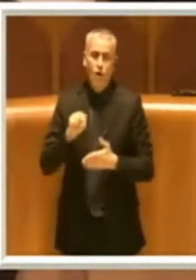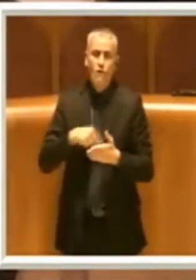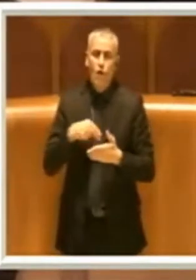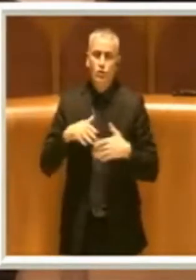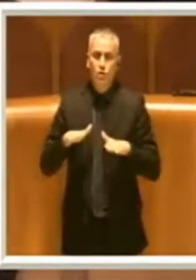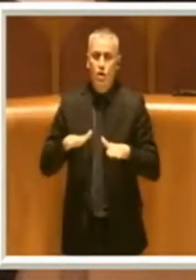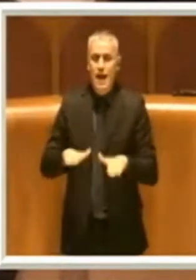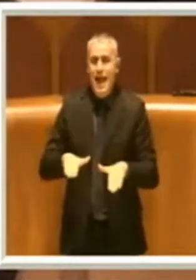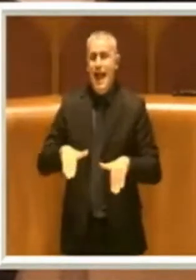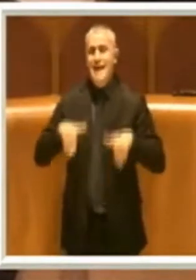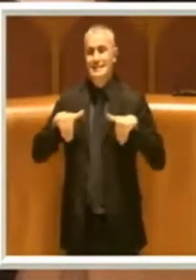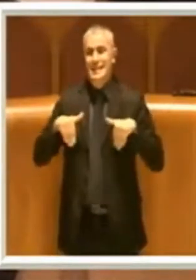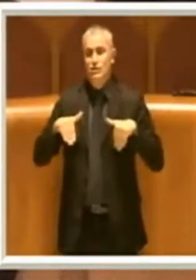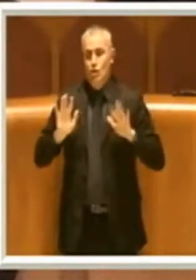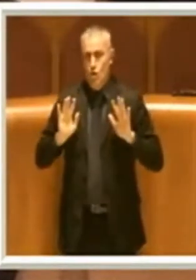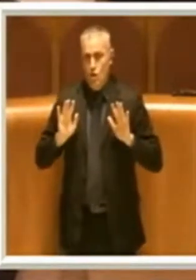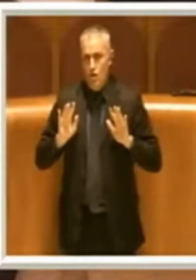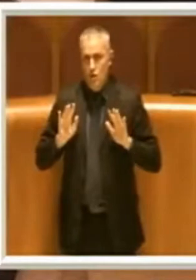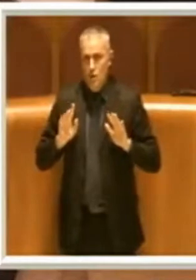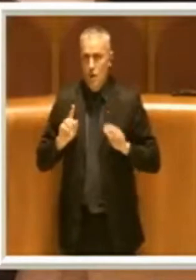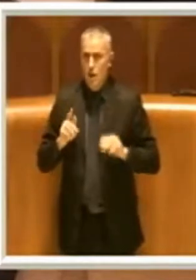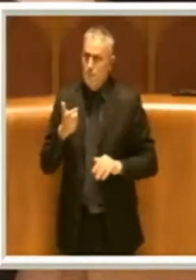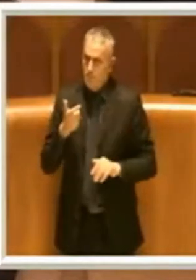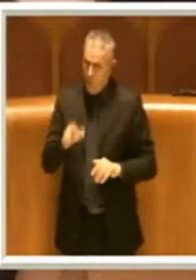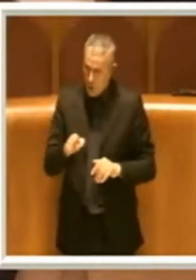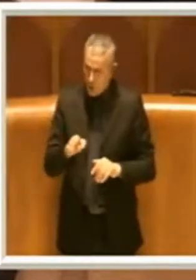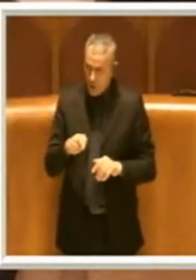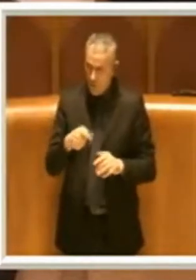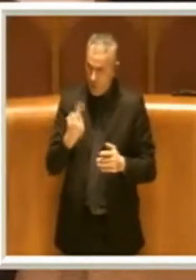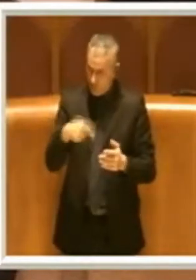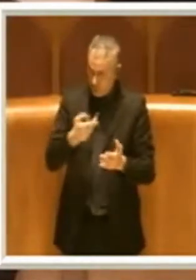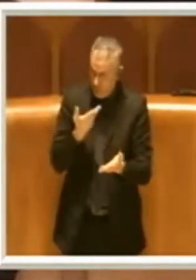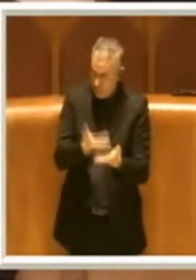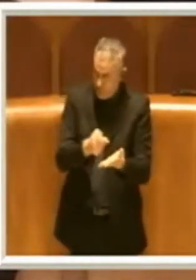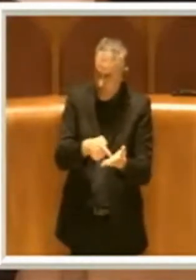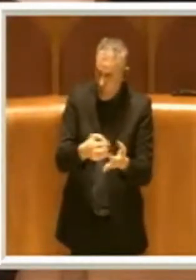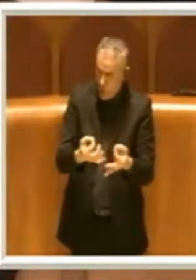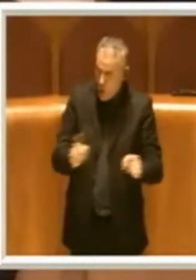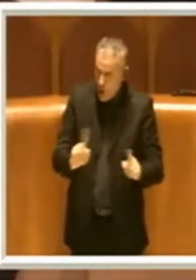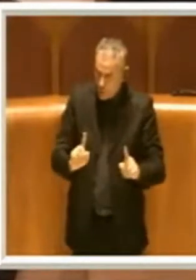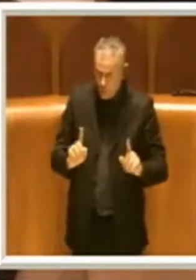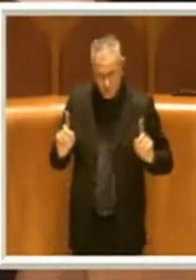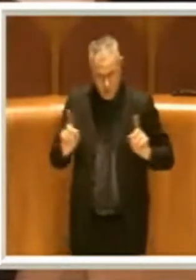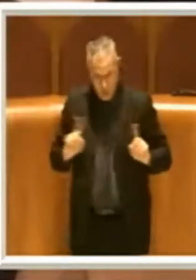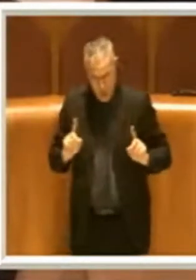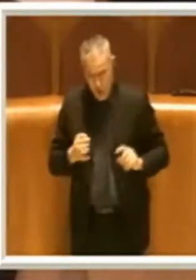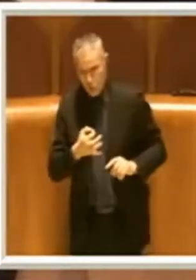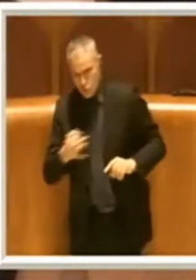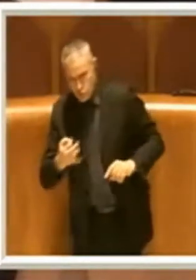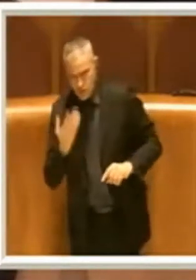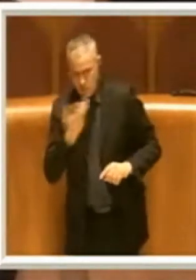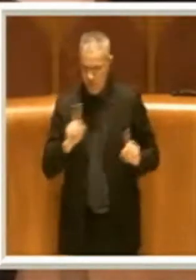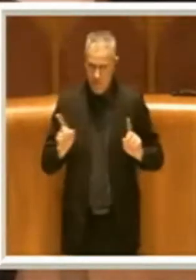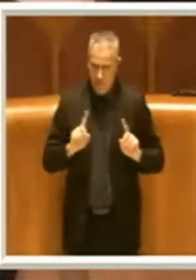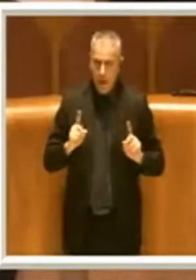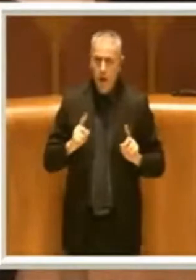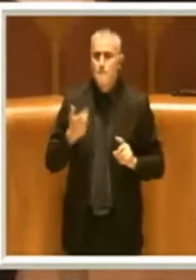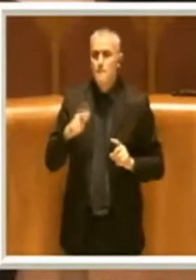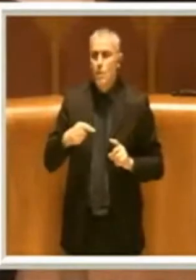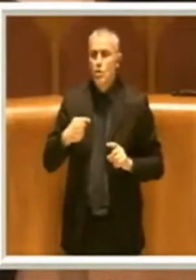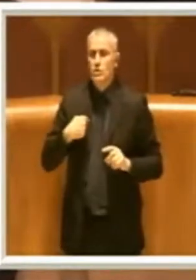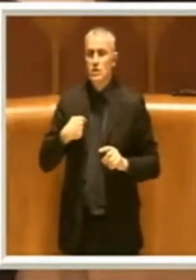questa proposta e non perché non sia giusta o non giusta, ma al semplice fatto che come